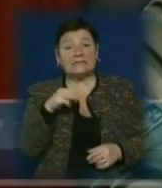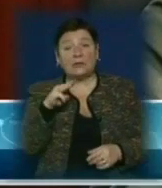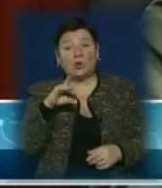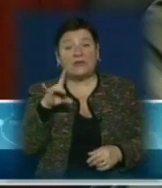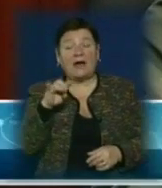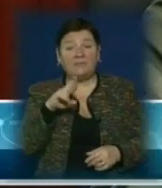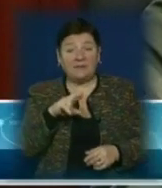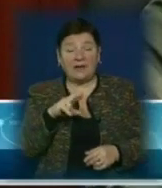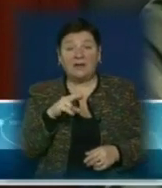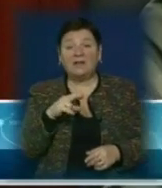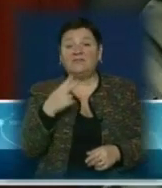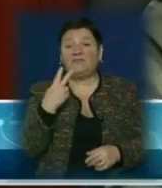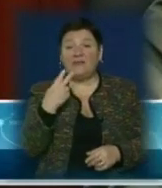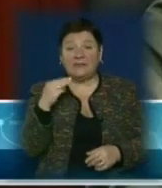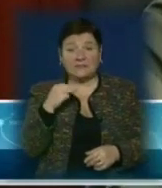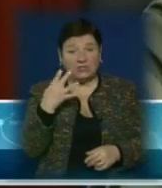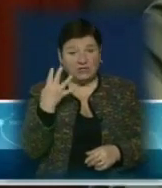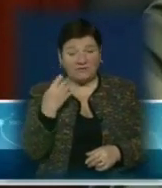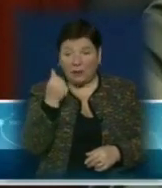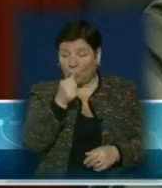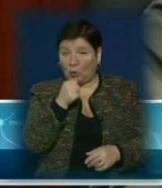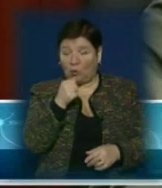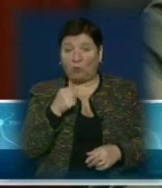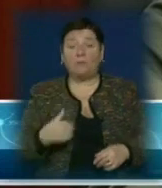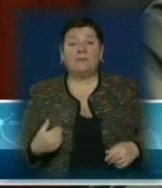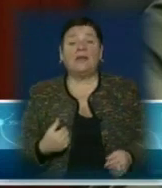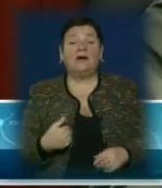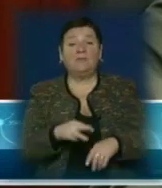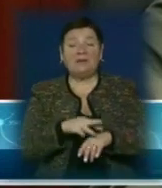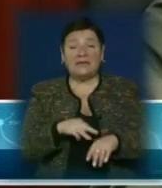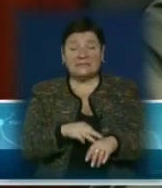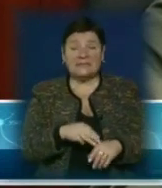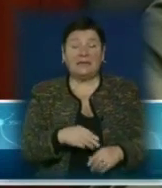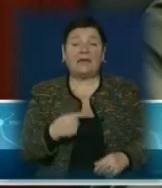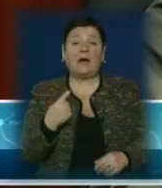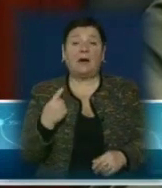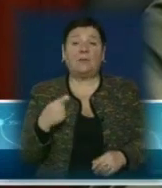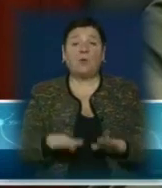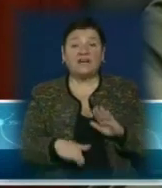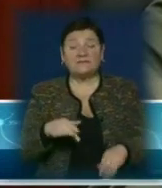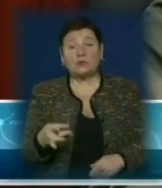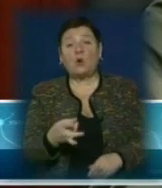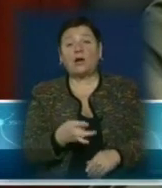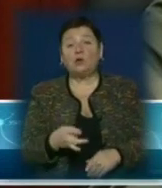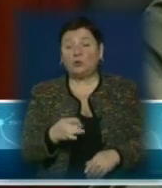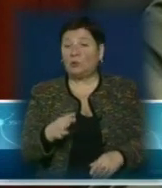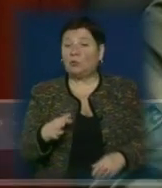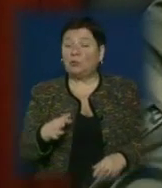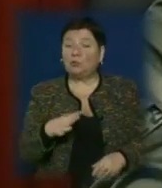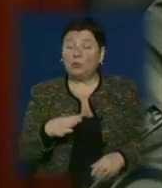2014 року слідчим відділом Мукачевського районного відділу було